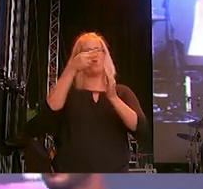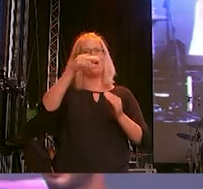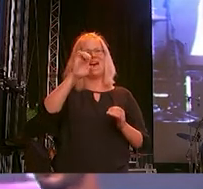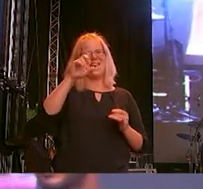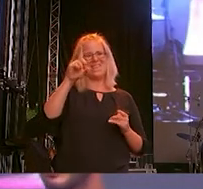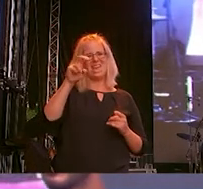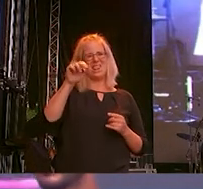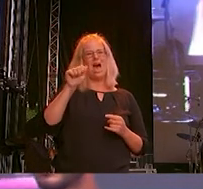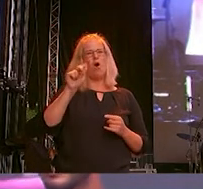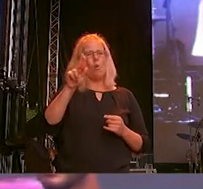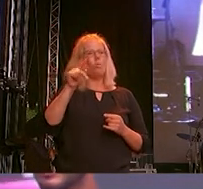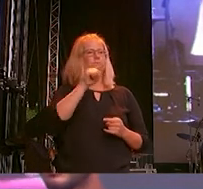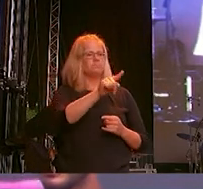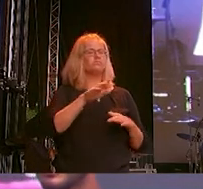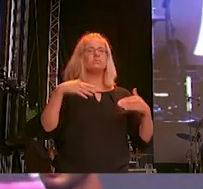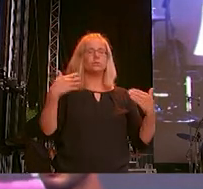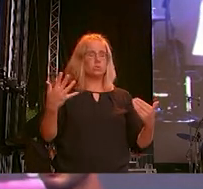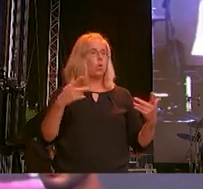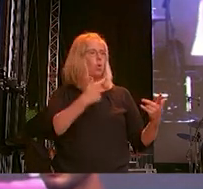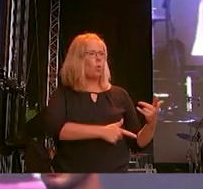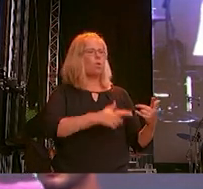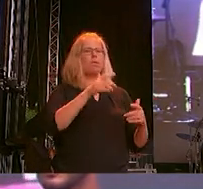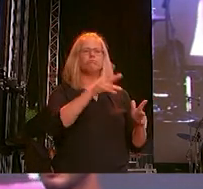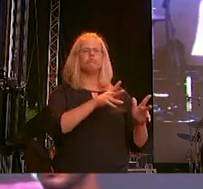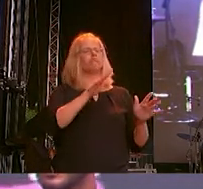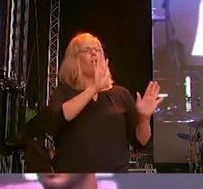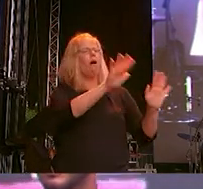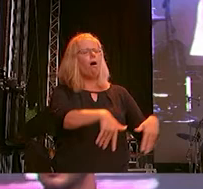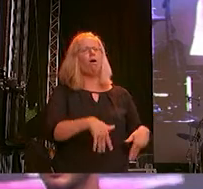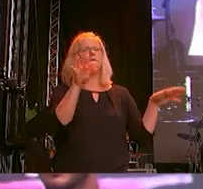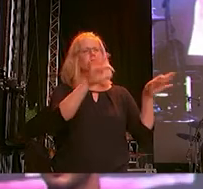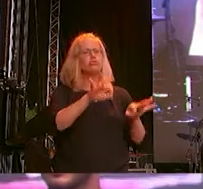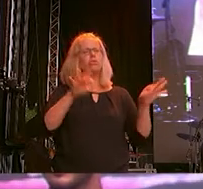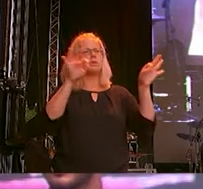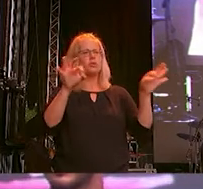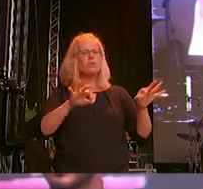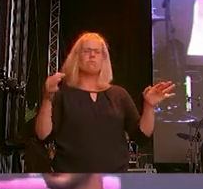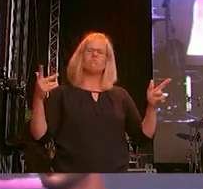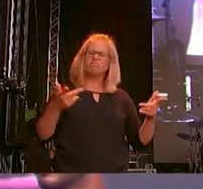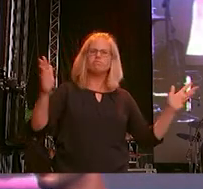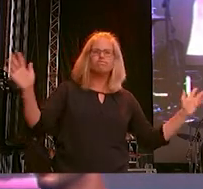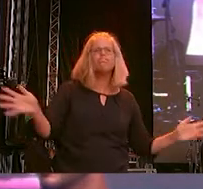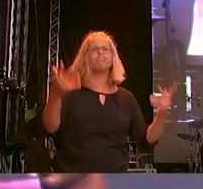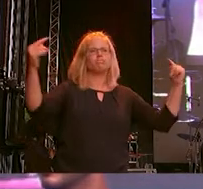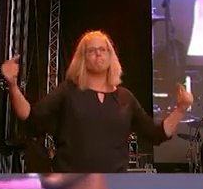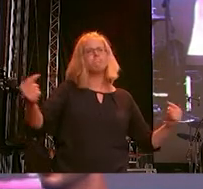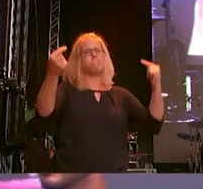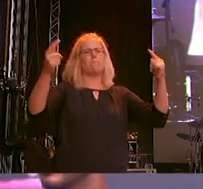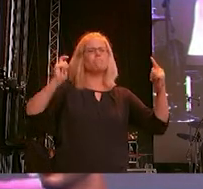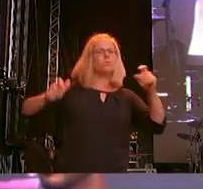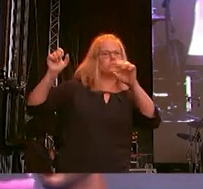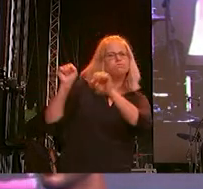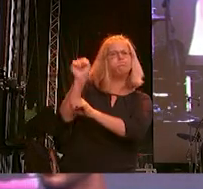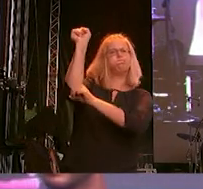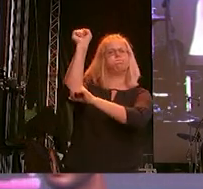verharmlost, blieben sie viel zu lange unwidersprochen. Die öffentliche Debatte hat sich seither verschoben. Dinge sind